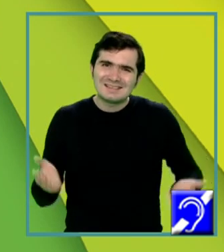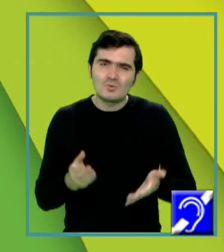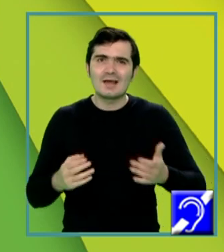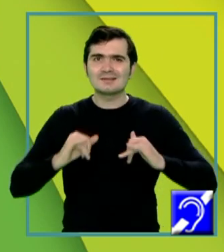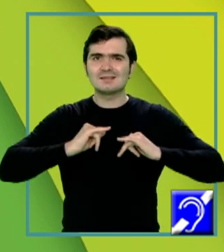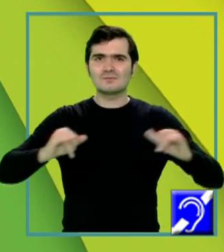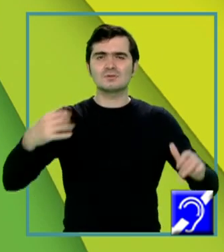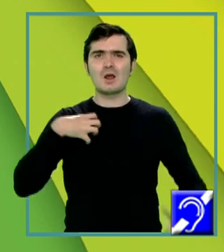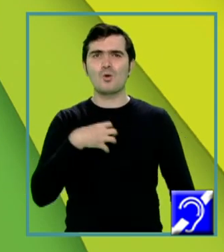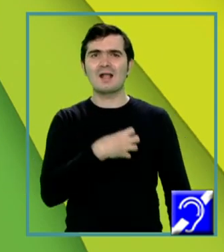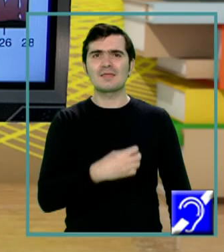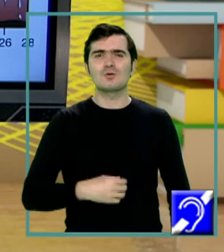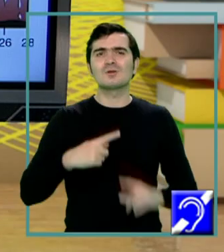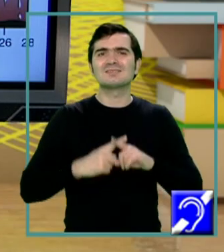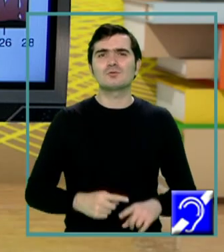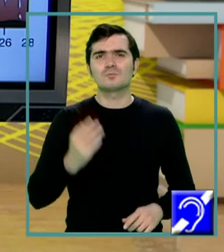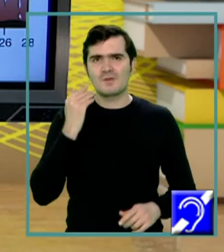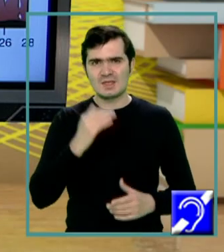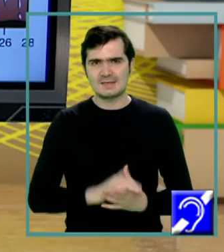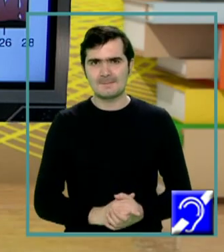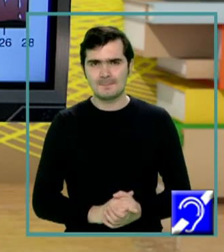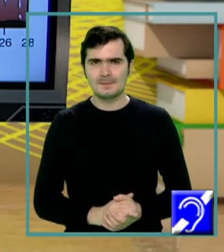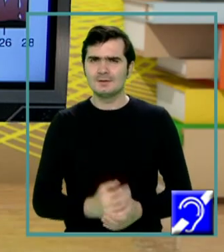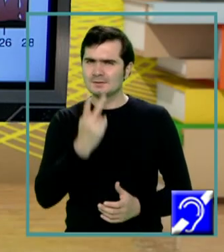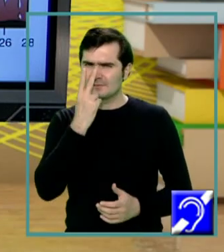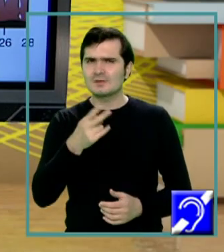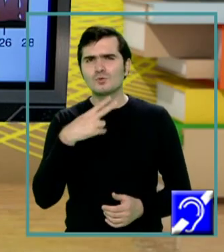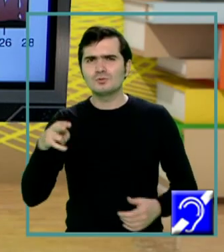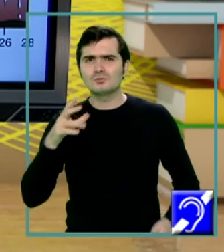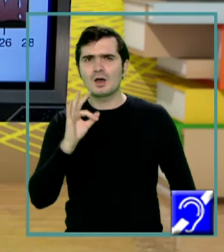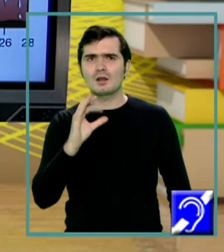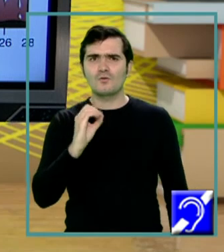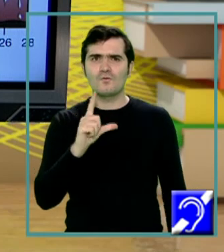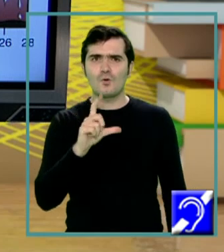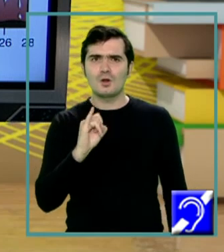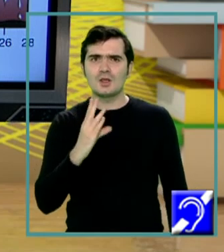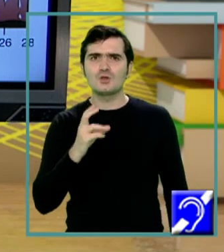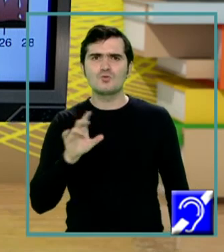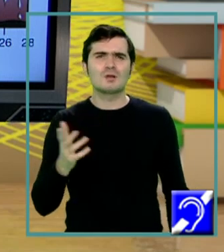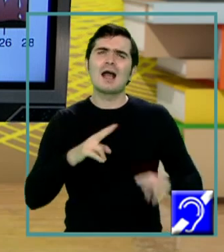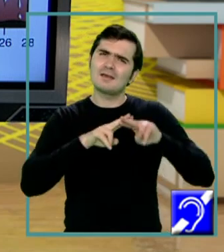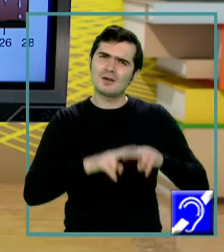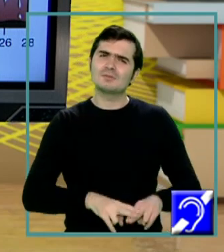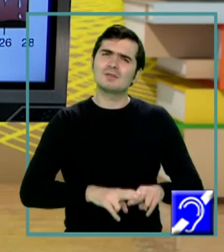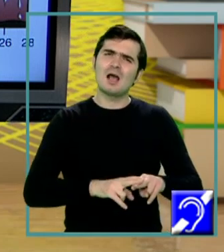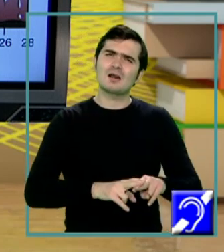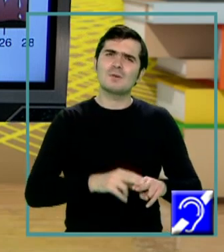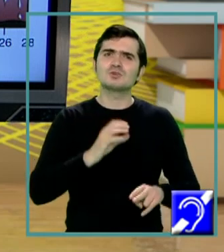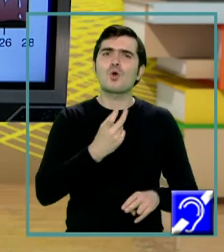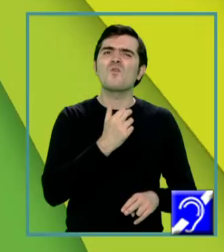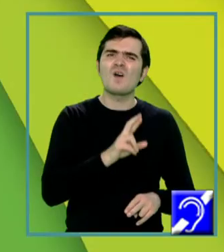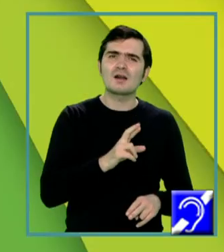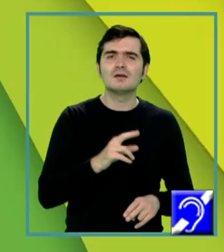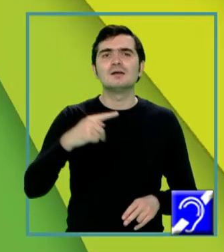sexuale secundare feminine. Să ne întoarcem la folicul care, vă reamintesc, au rămas în ovar, numai gametul a fost